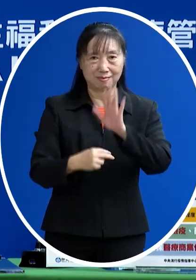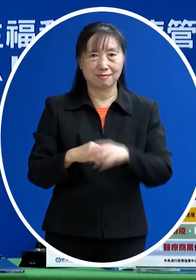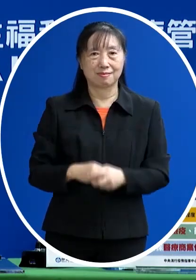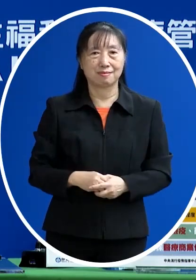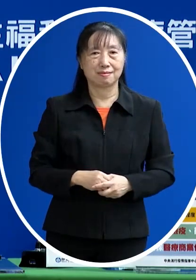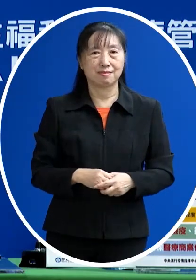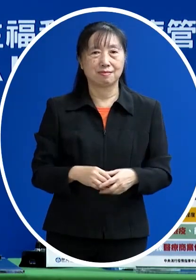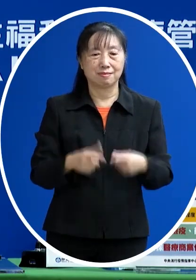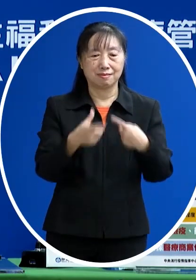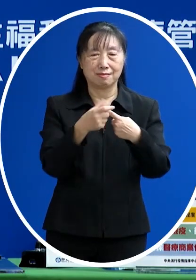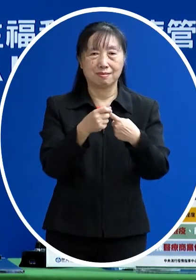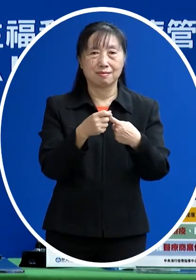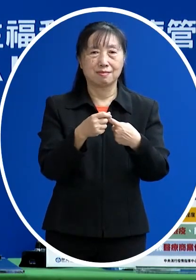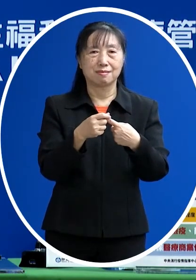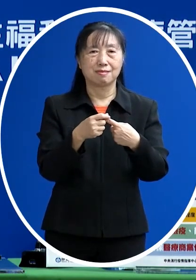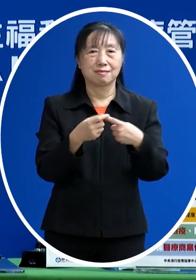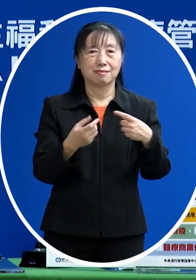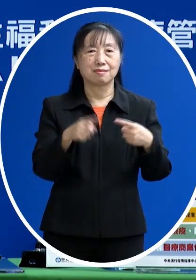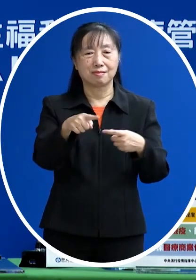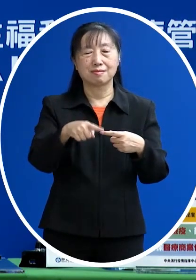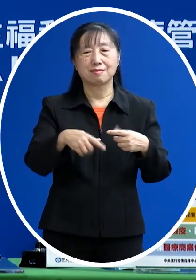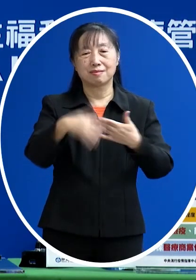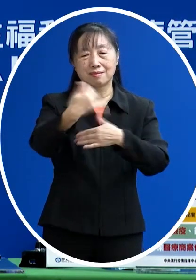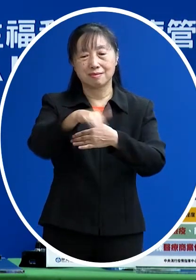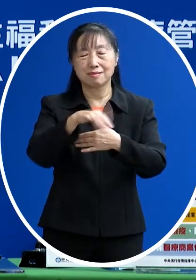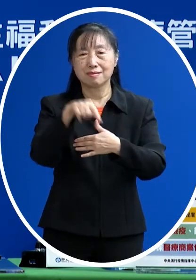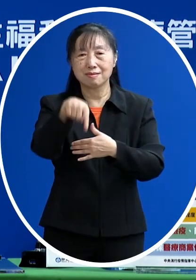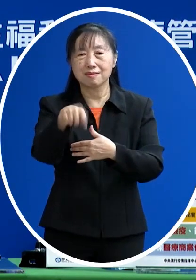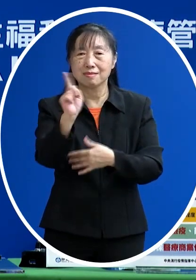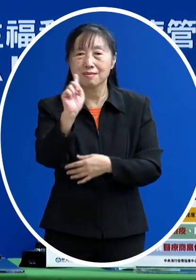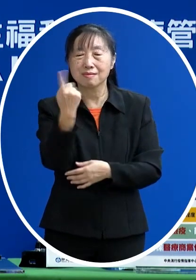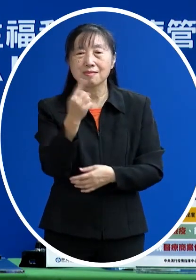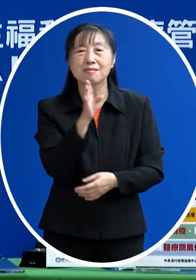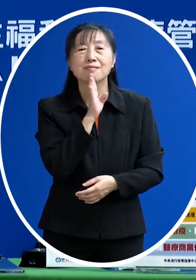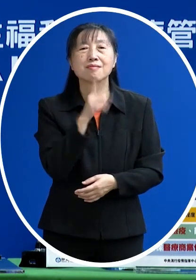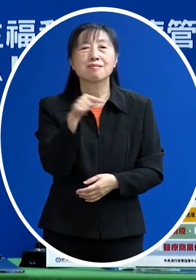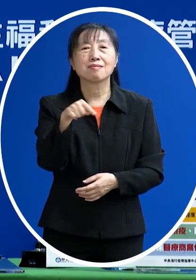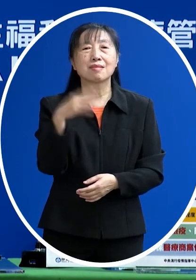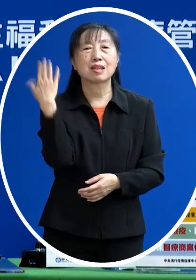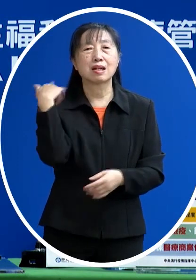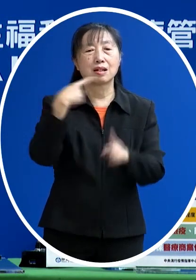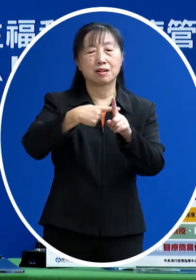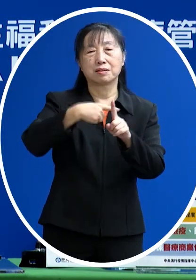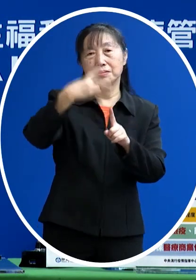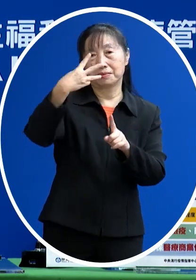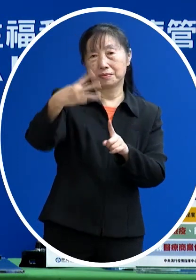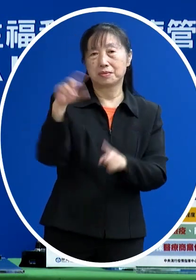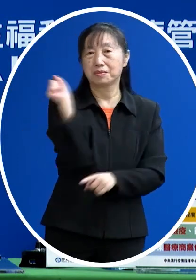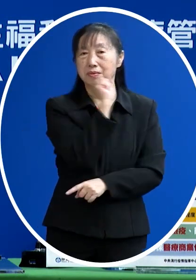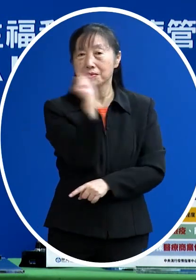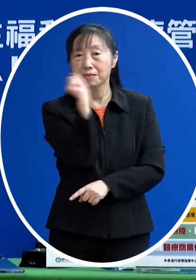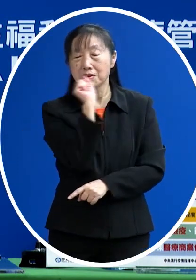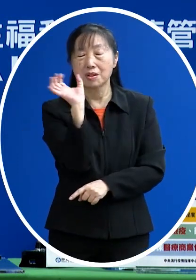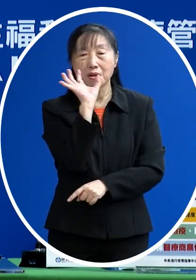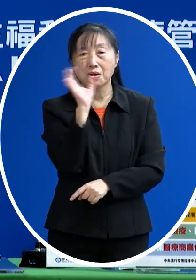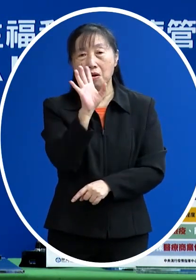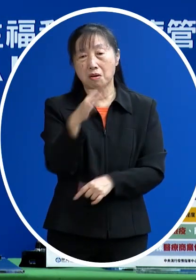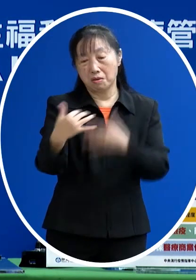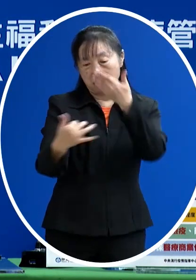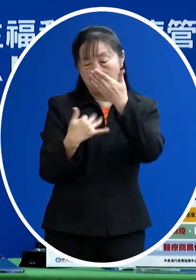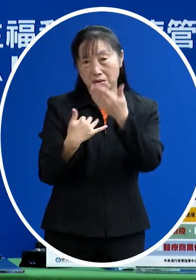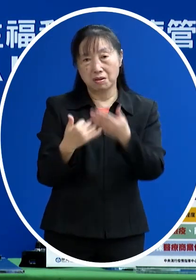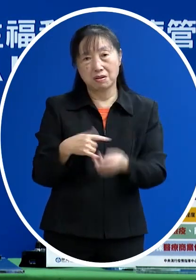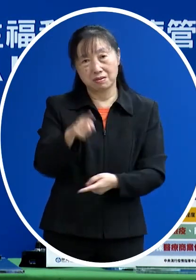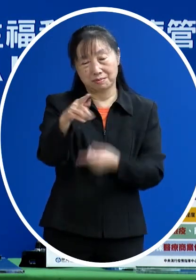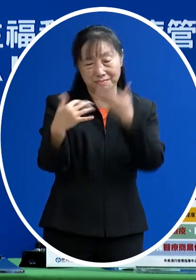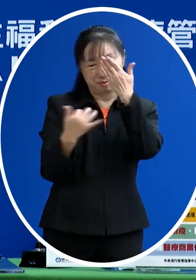那第一個 昨天最早出來的那個影片事實上說我在三級警戒時候唱歌喝酒那這個與事